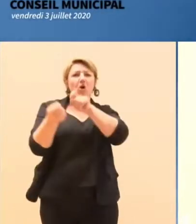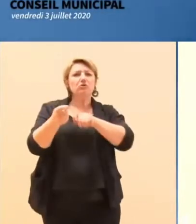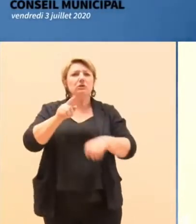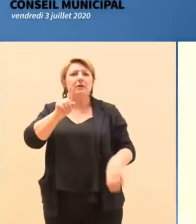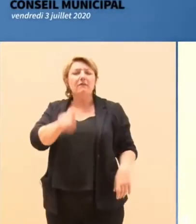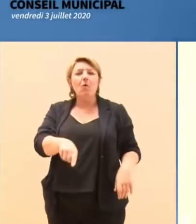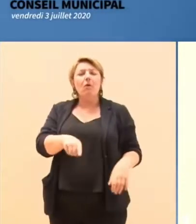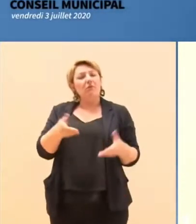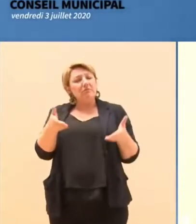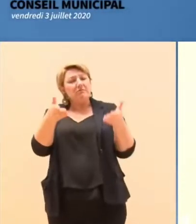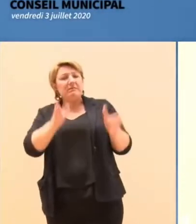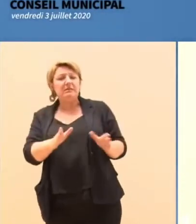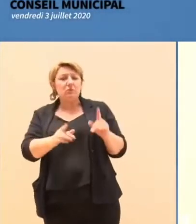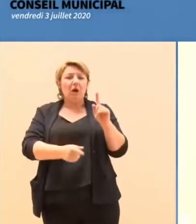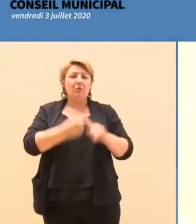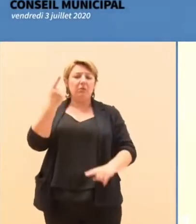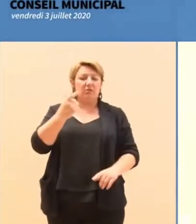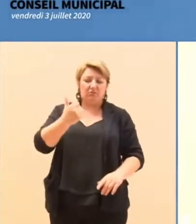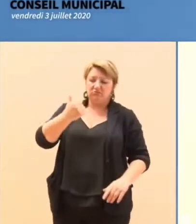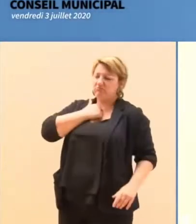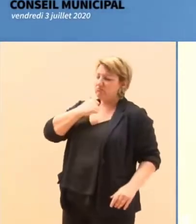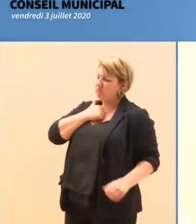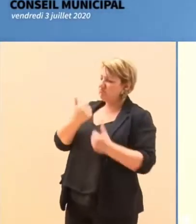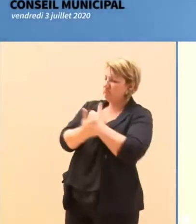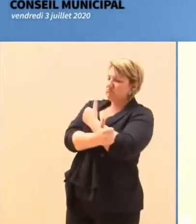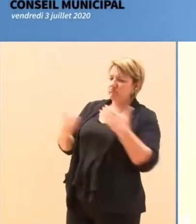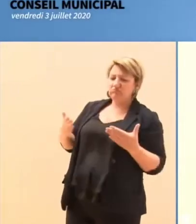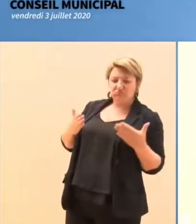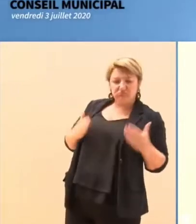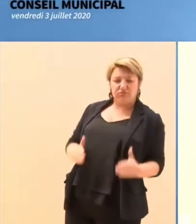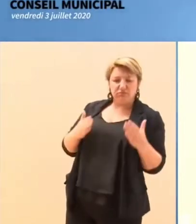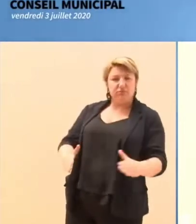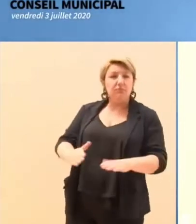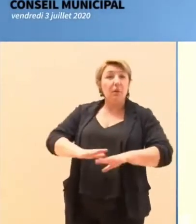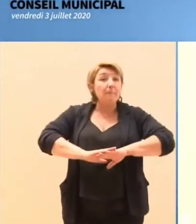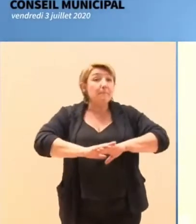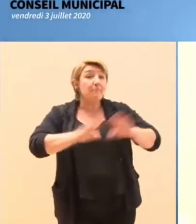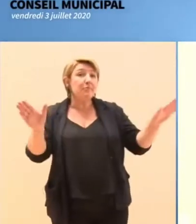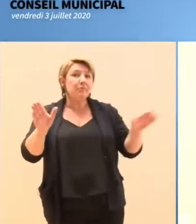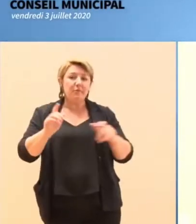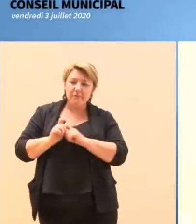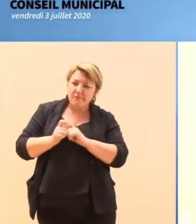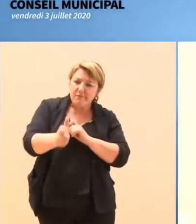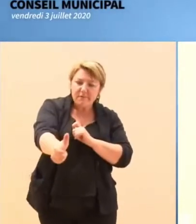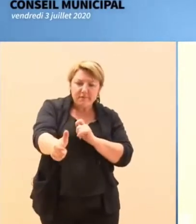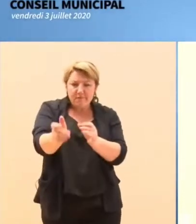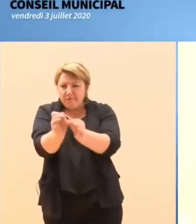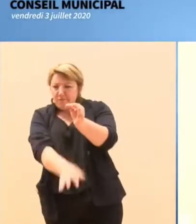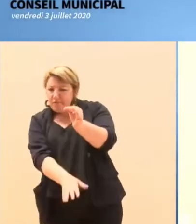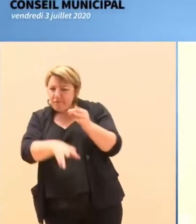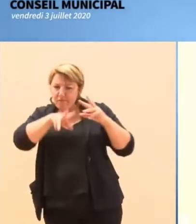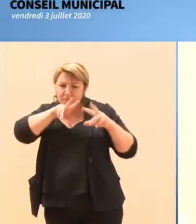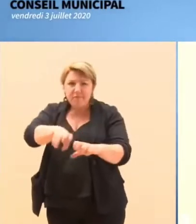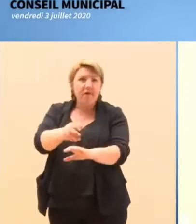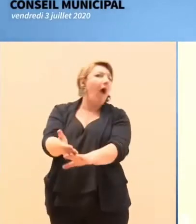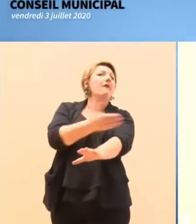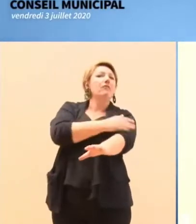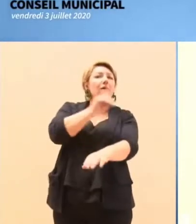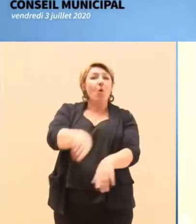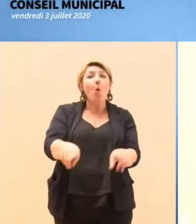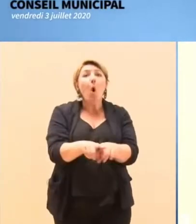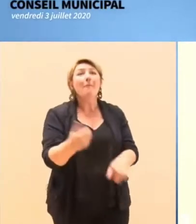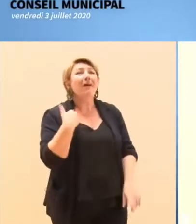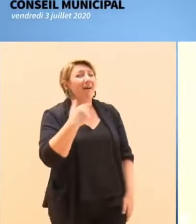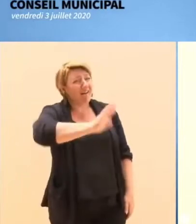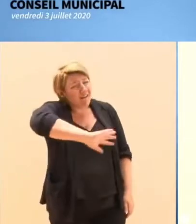ne devraient plus être prises solitairement, sans études d'impact préalable, comme dans le passé récent. Et vous devriez rechercher d'abord,